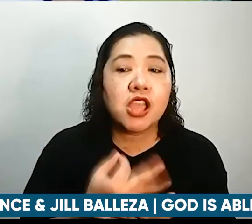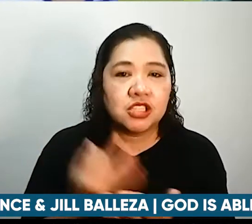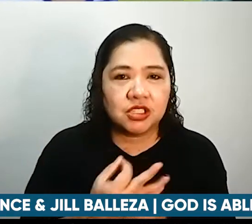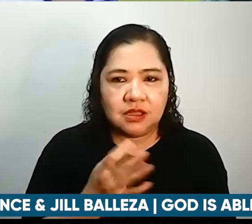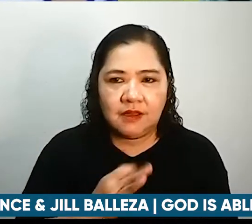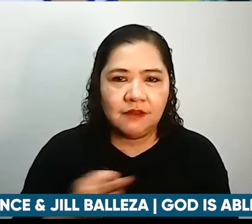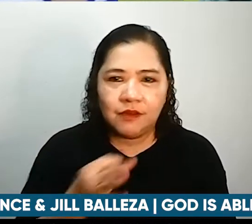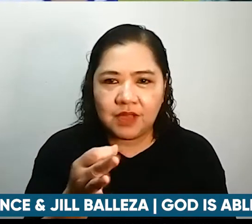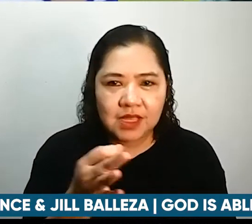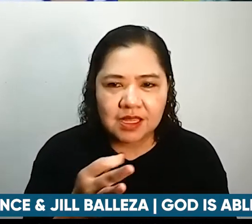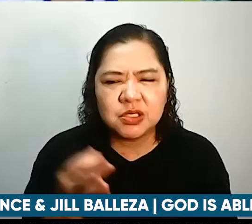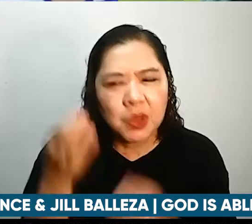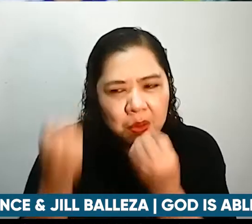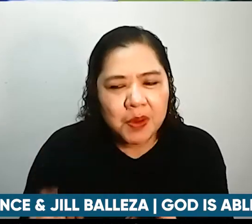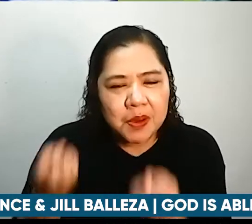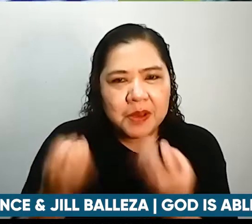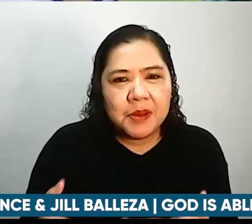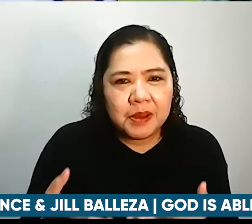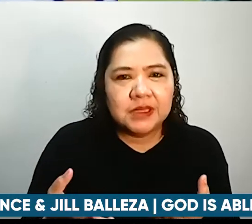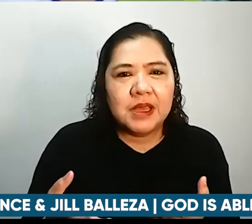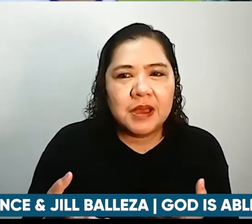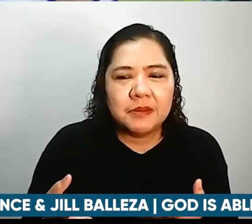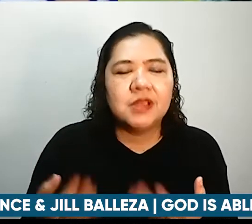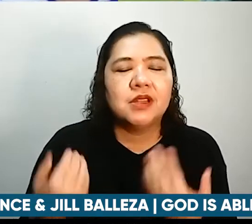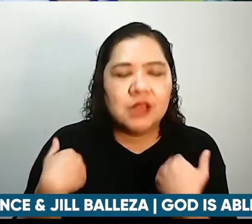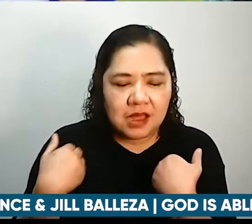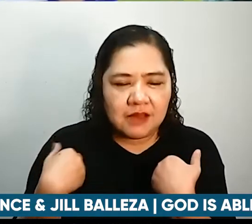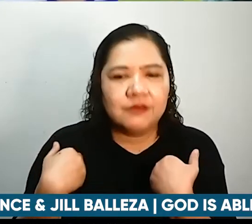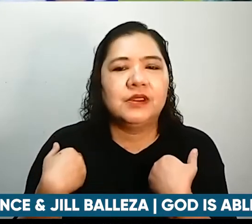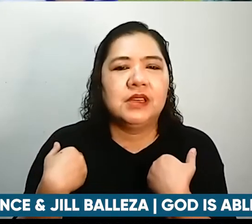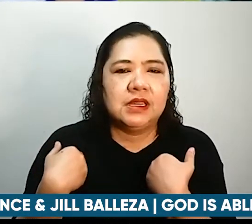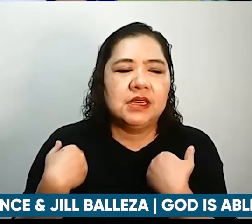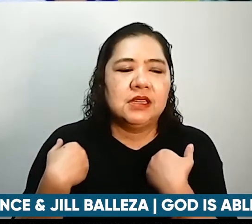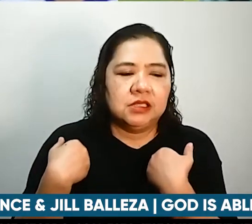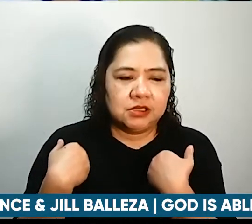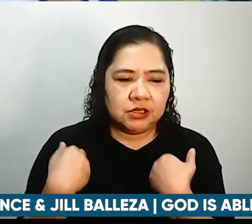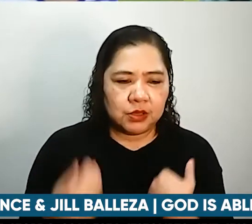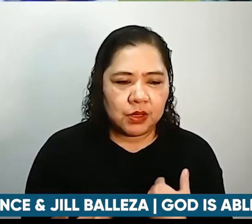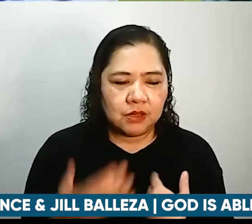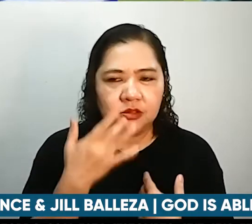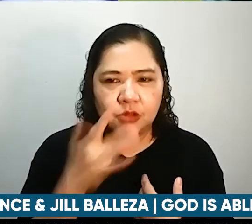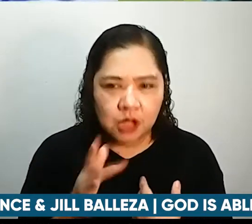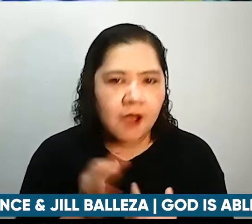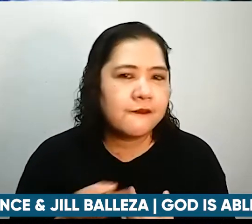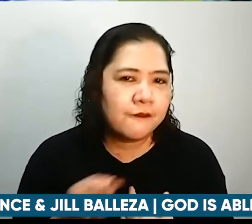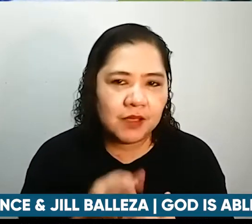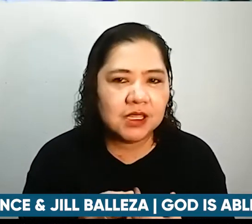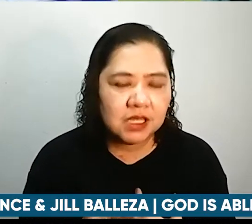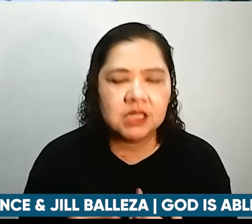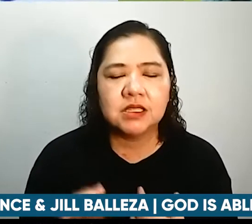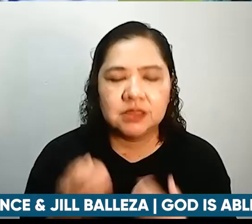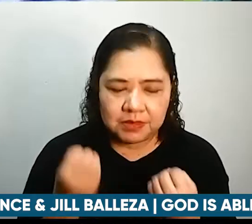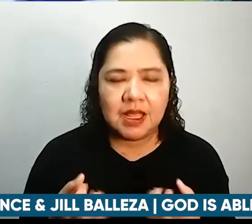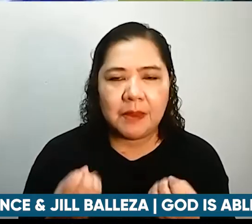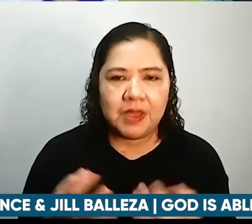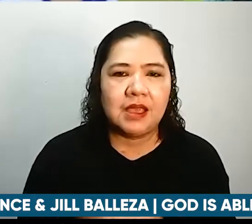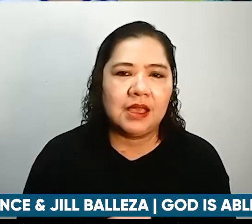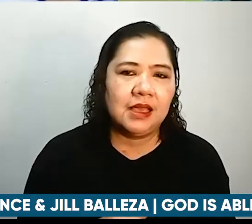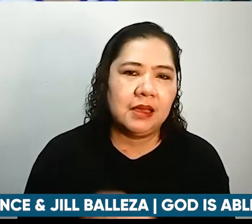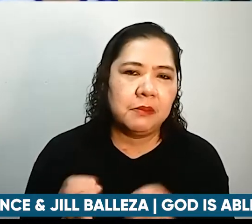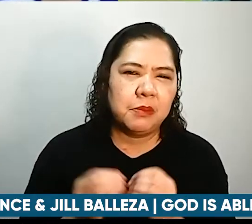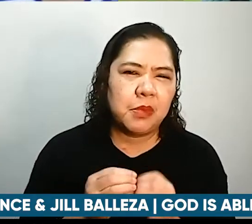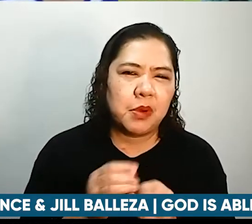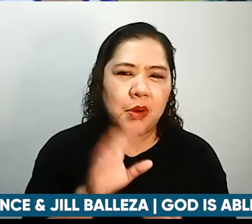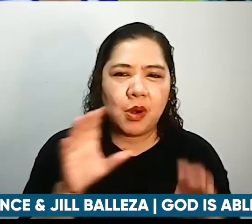ng, ano nila, ng supply pagdating sa mga mas masasarap na isda sa mas marami. Kaya, yun,